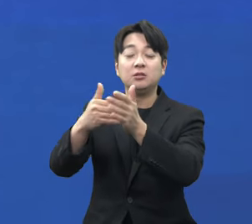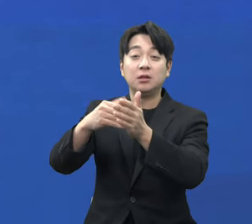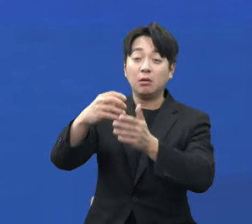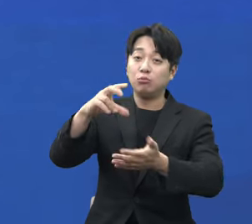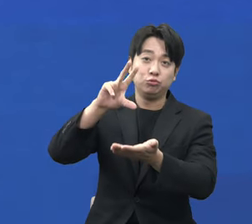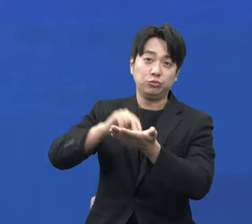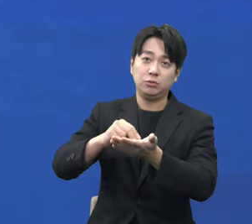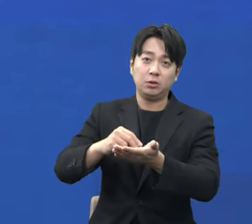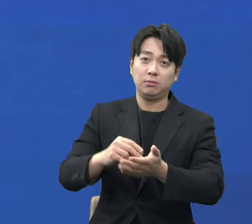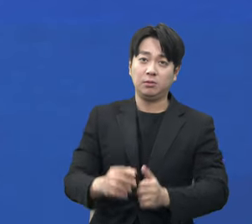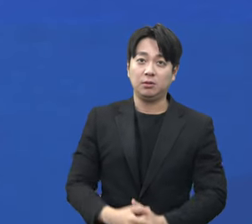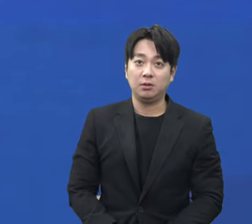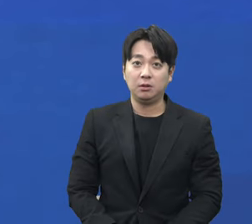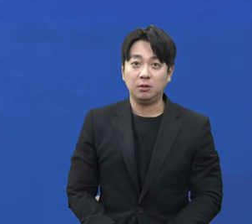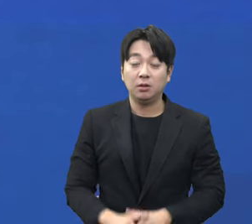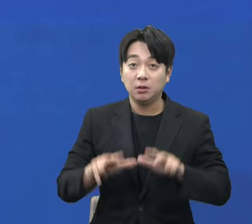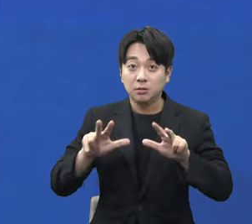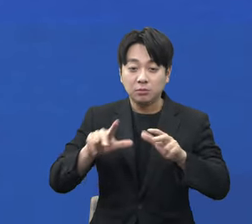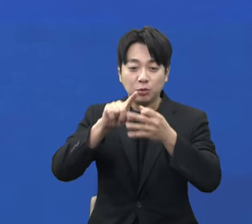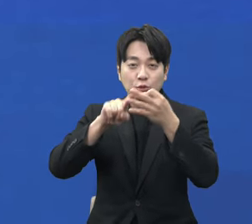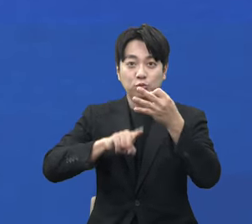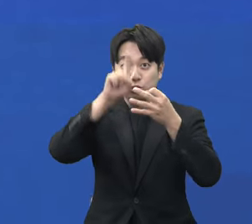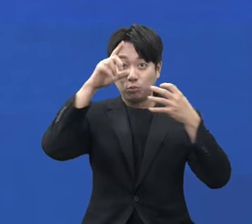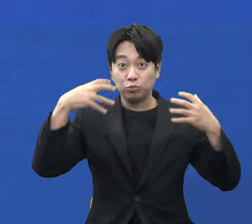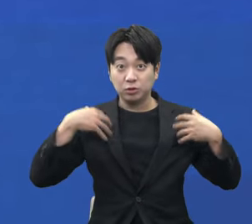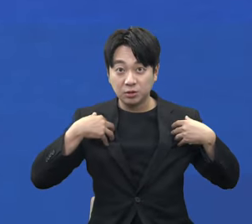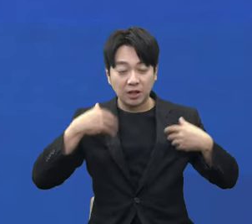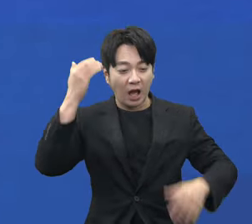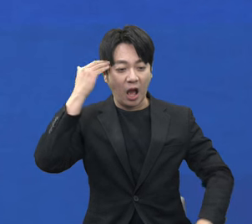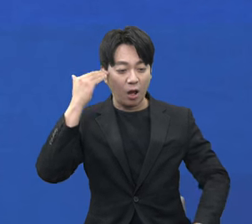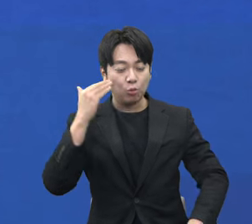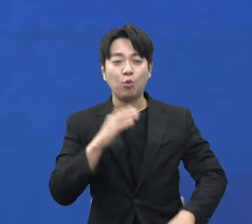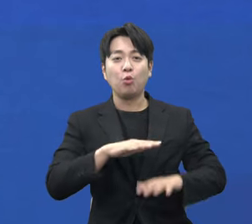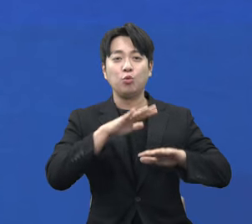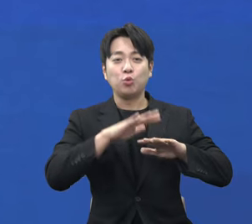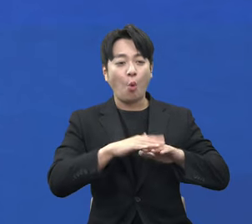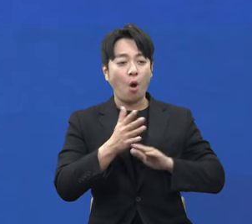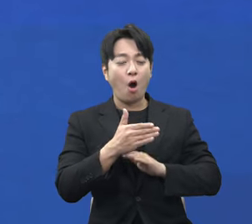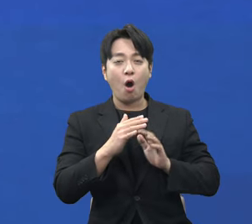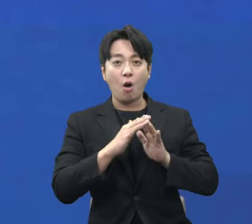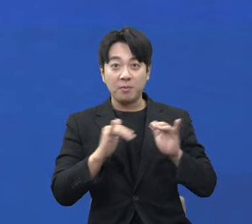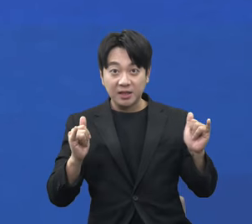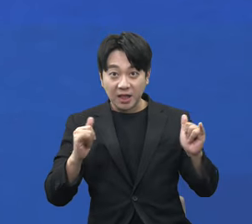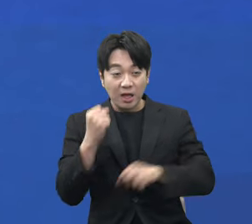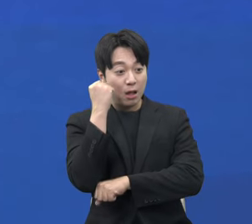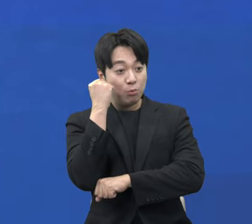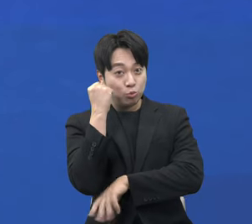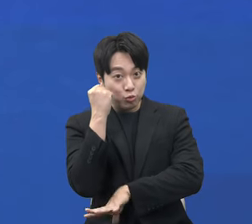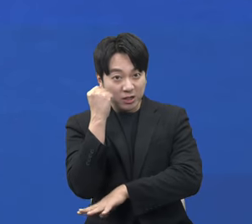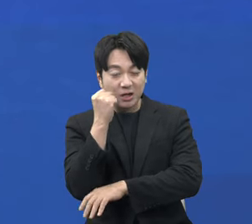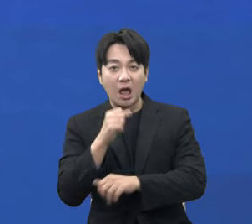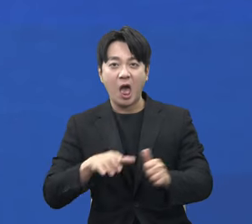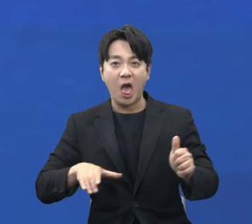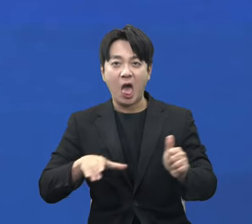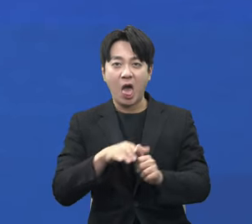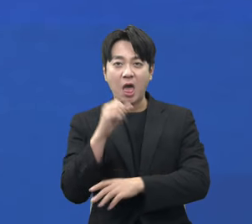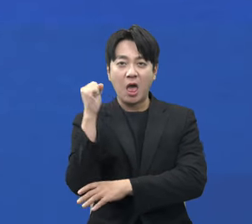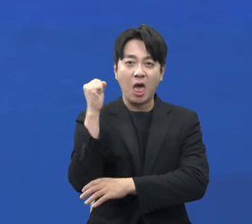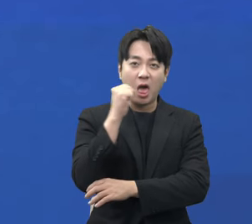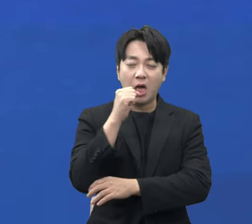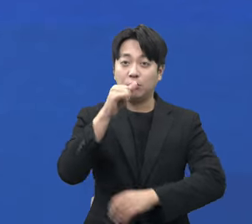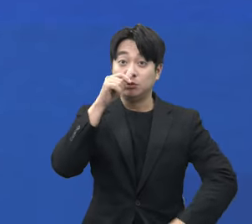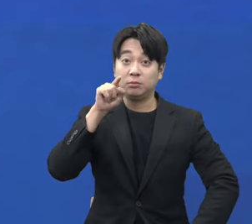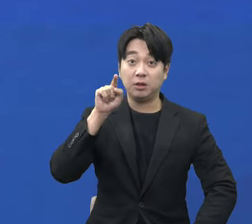윤석열은 수입 농정으로 농민을 뿌리부터 흔들어댑니다. 참을 수가 없습니다. 1조가 훌쩍 넘는